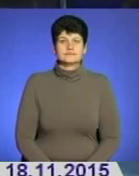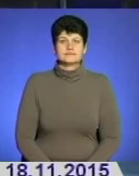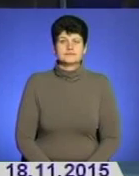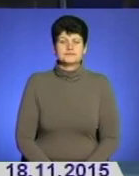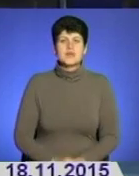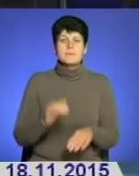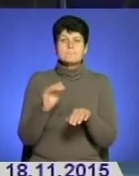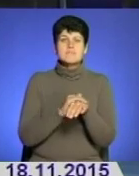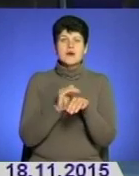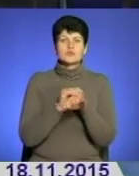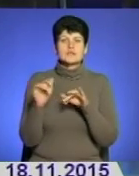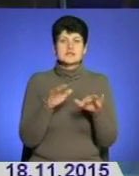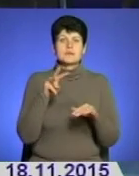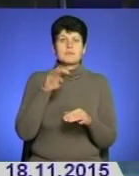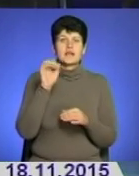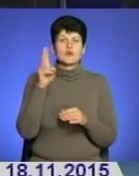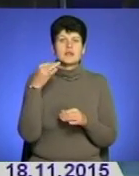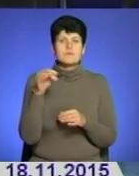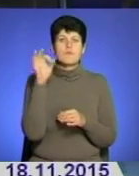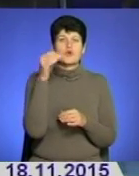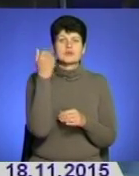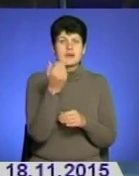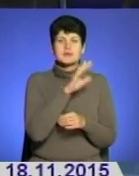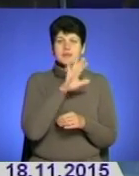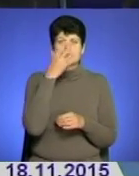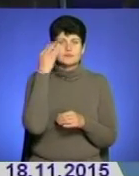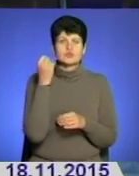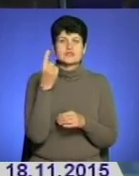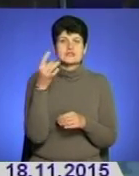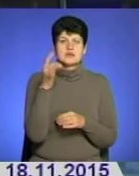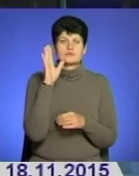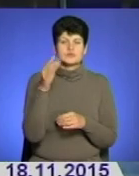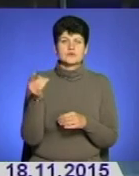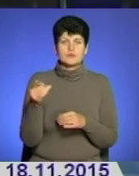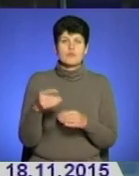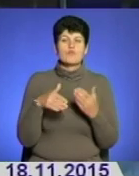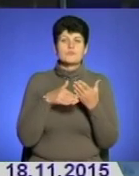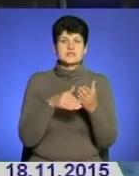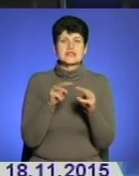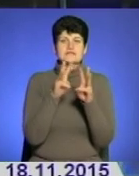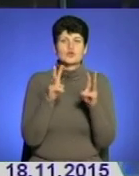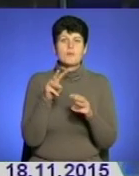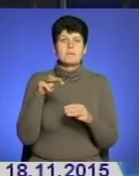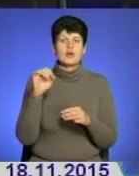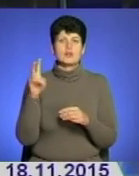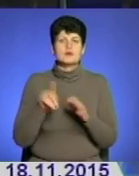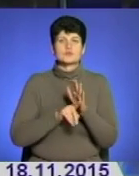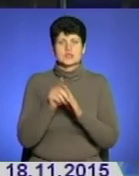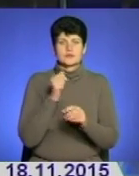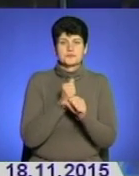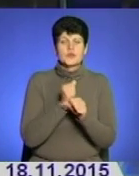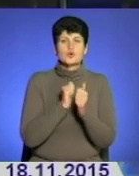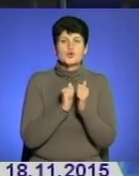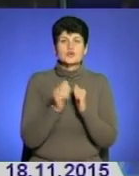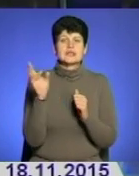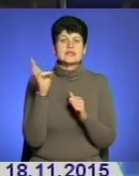Благодійна акція «Миколай про тебе не забуде» уже в 11-те відбудеться у Тернополі. Помічники Святого Миколая розпочали роботу. Щонеділі